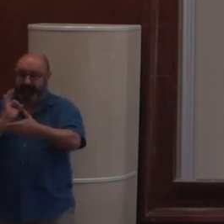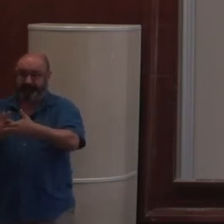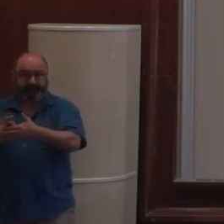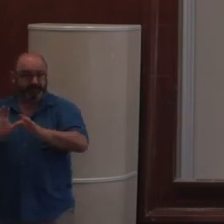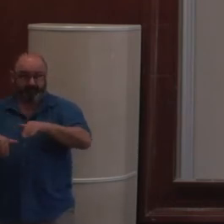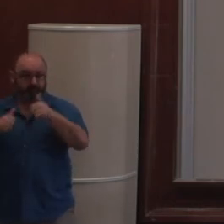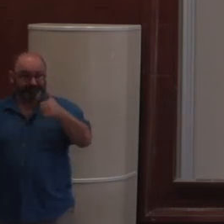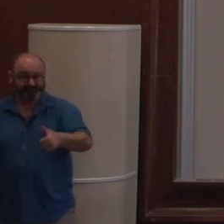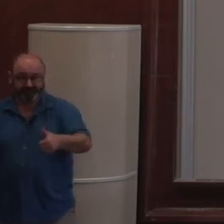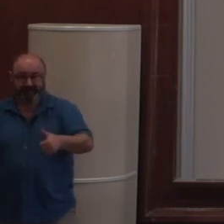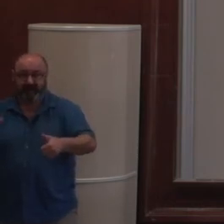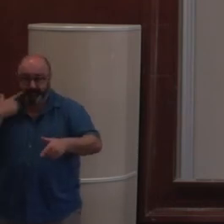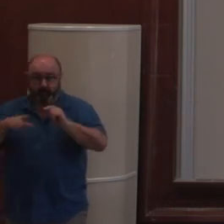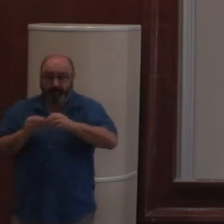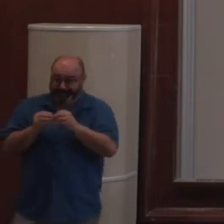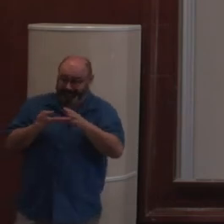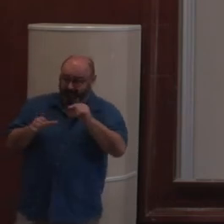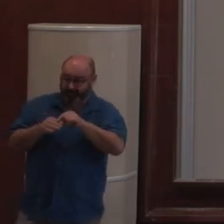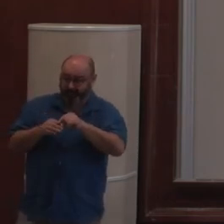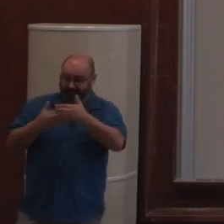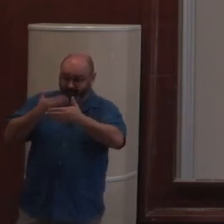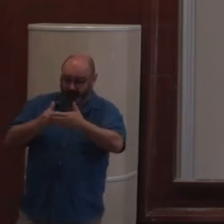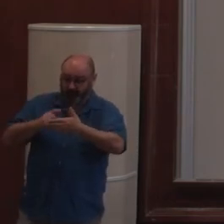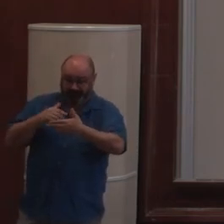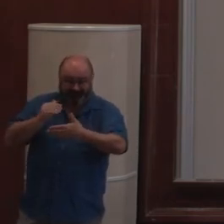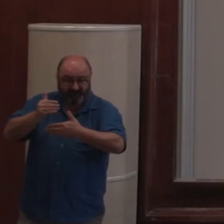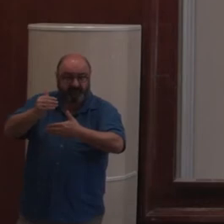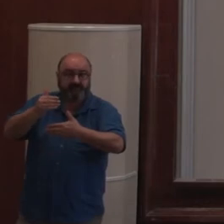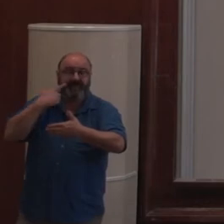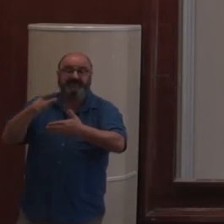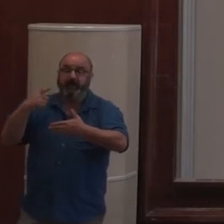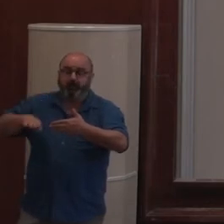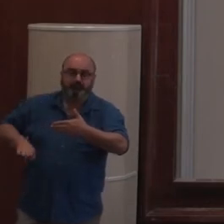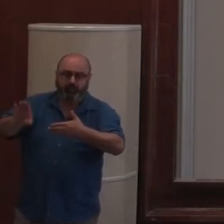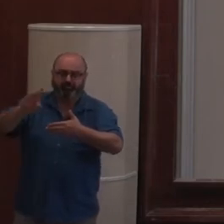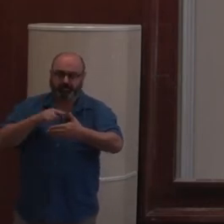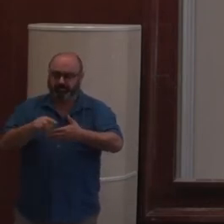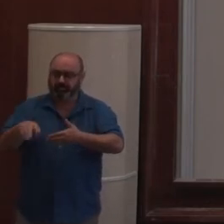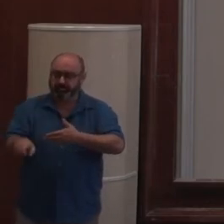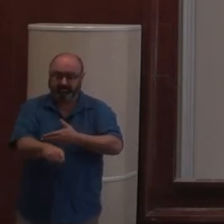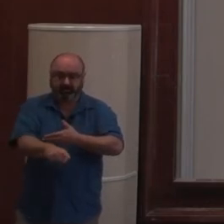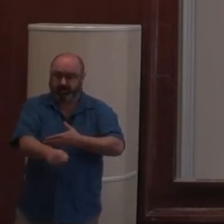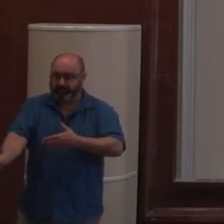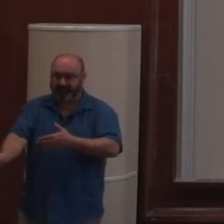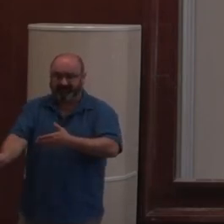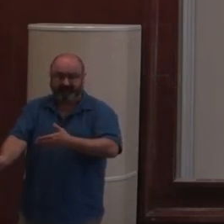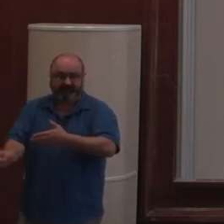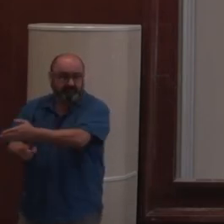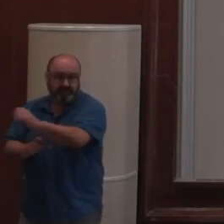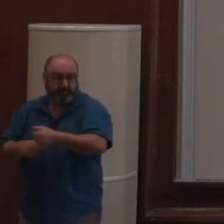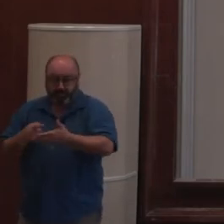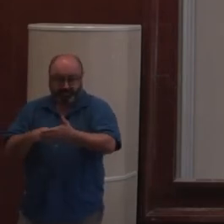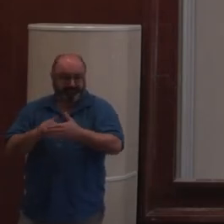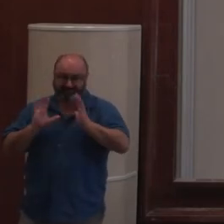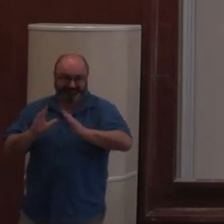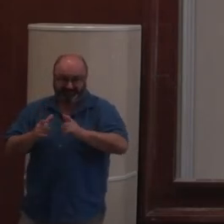commencer à faire des développements front assez avancés, et en se disant, le jour où, mettons, j'ai un problème de montée en charge ou quoi, je peux basculer sur le nouveau truc. Donc ça,